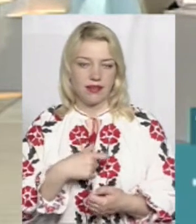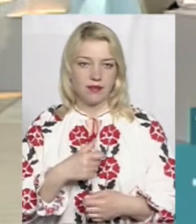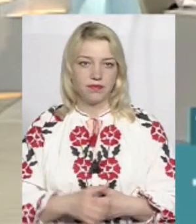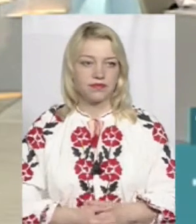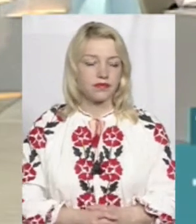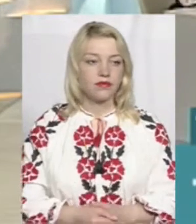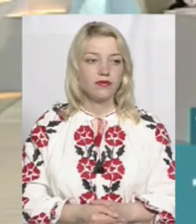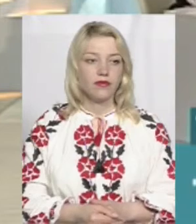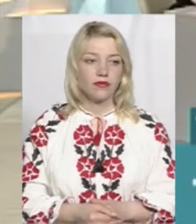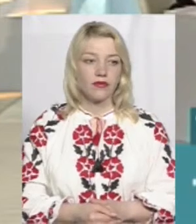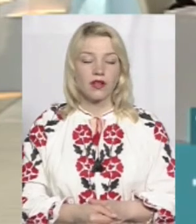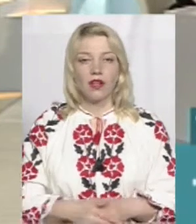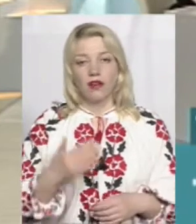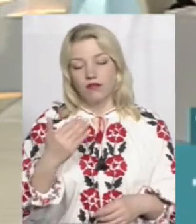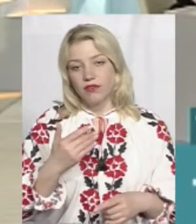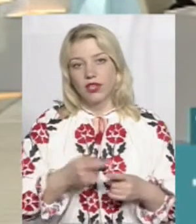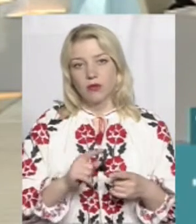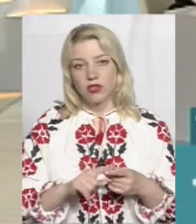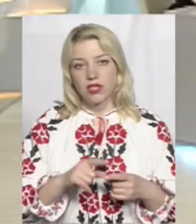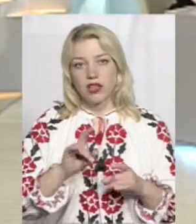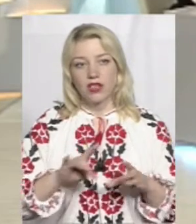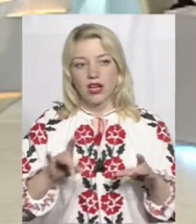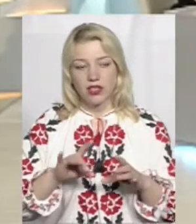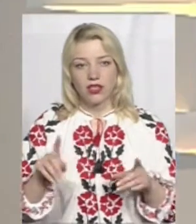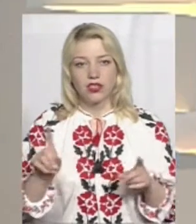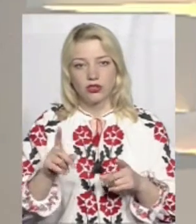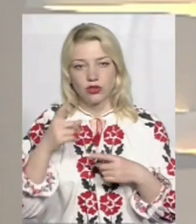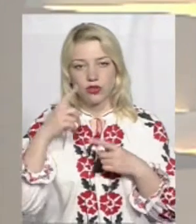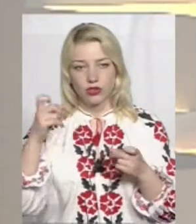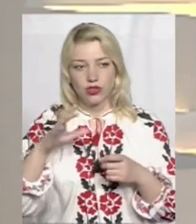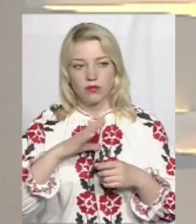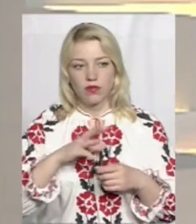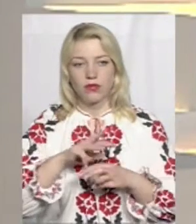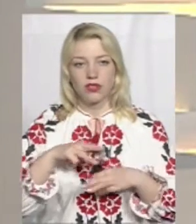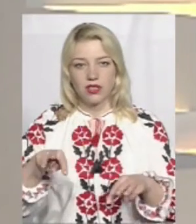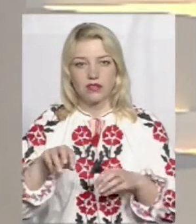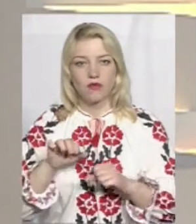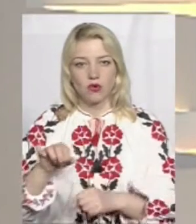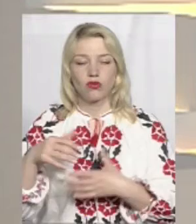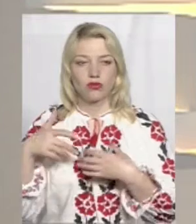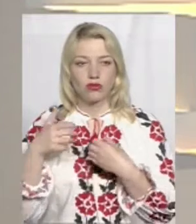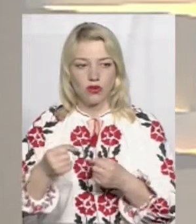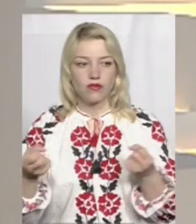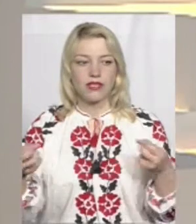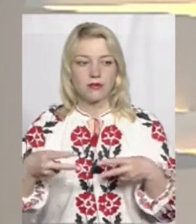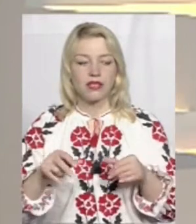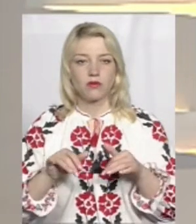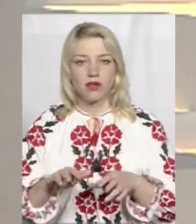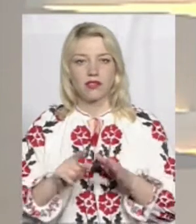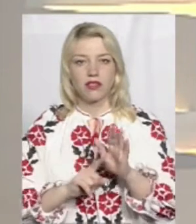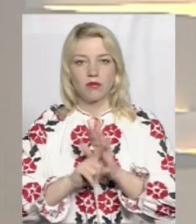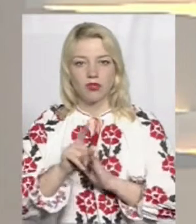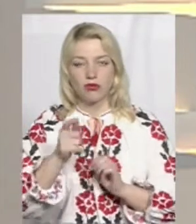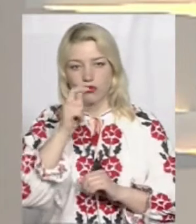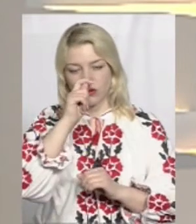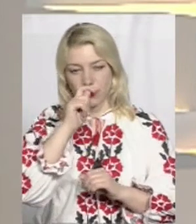детальніше поговоримо. Ви про це нагадали, що оголошено було Міністерством охорони здоров'я спецоперацію. І на початку